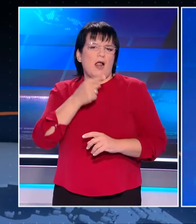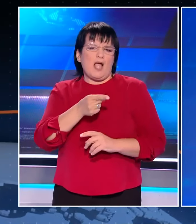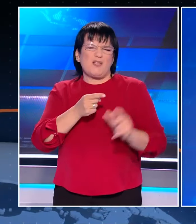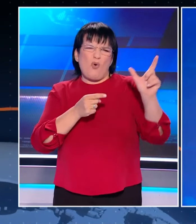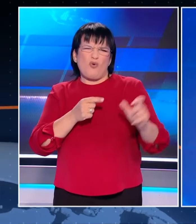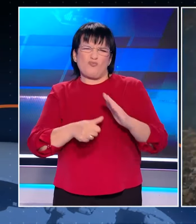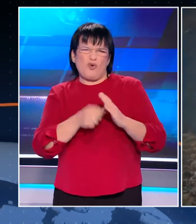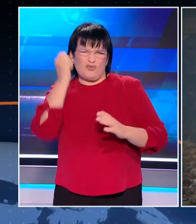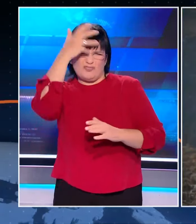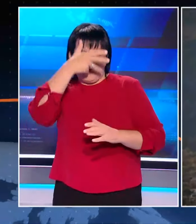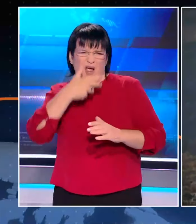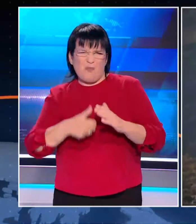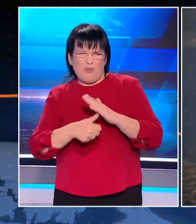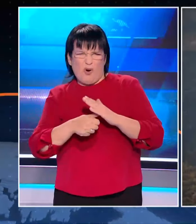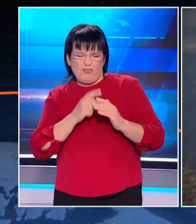την προεδρία.